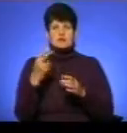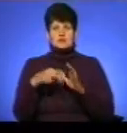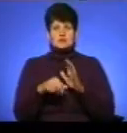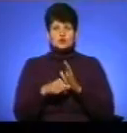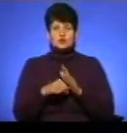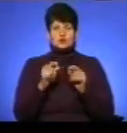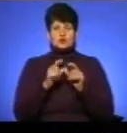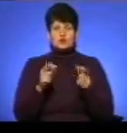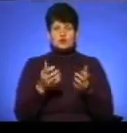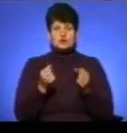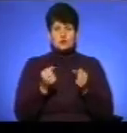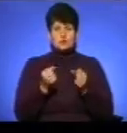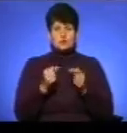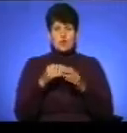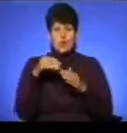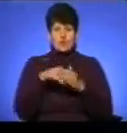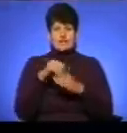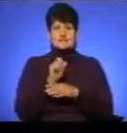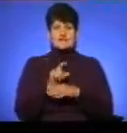школи отримали конверт із завданням.